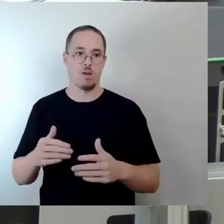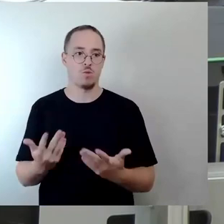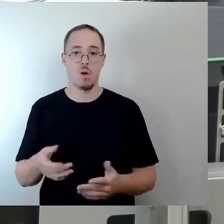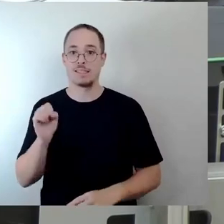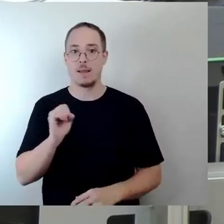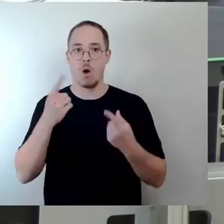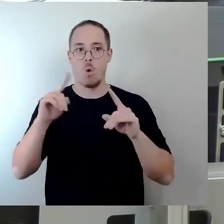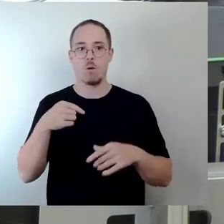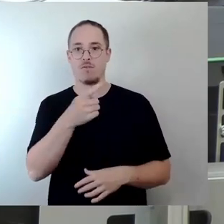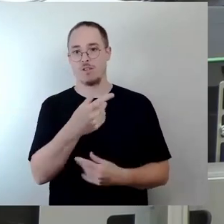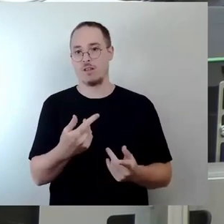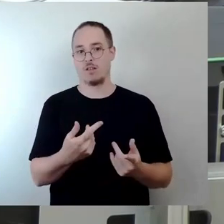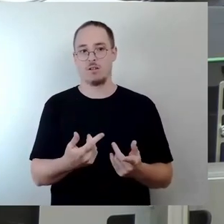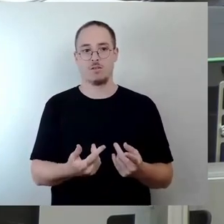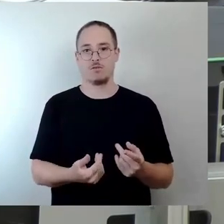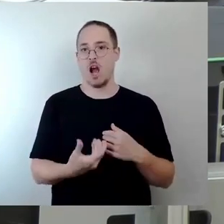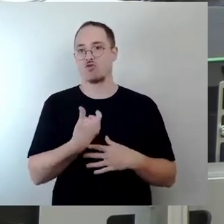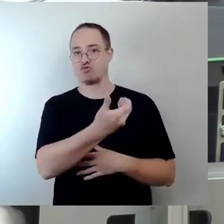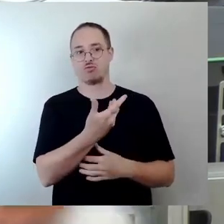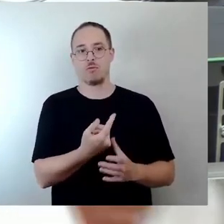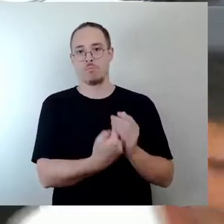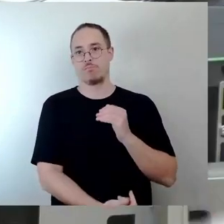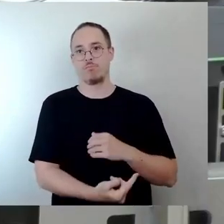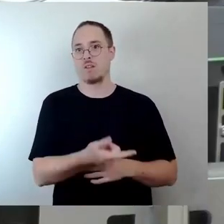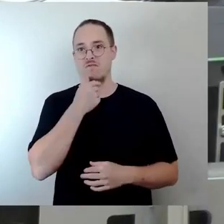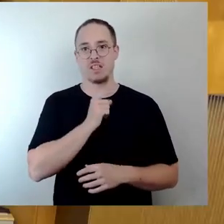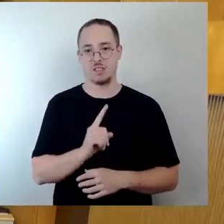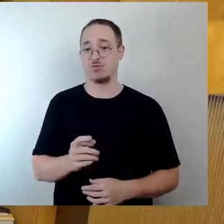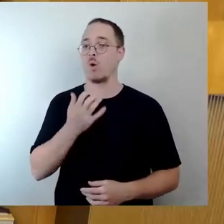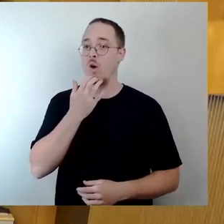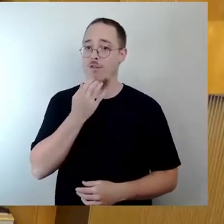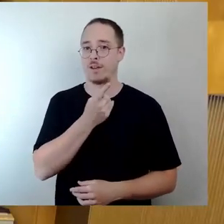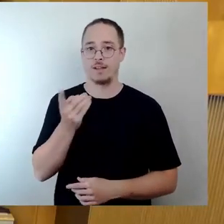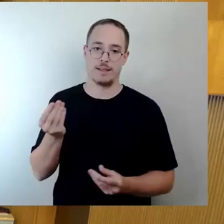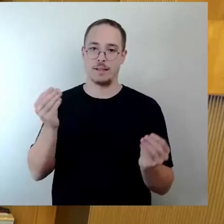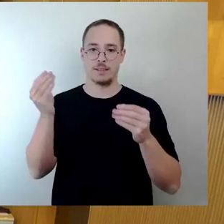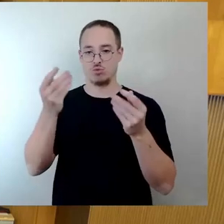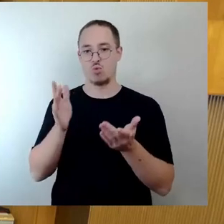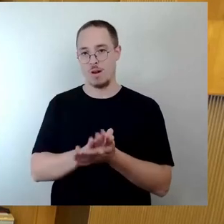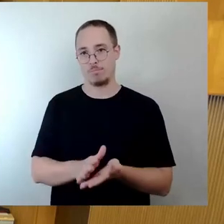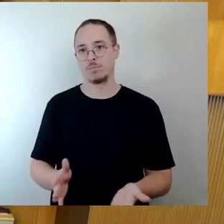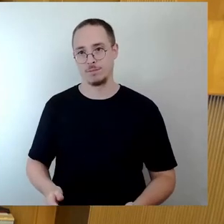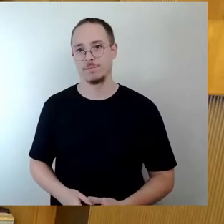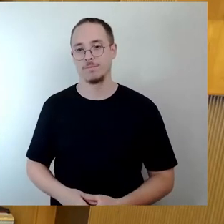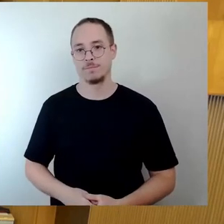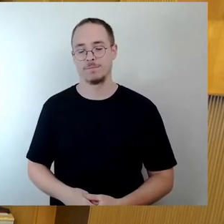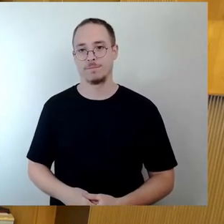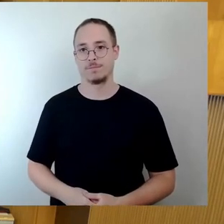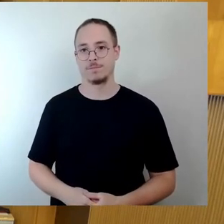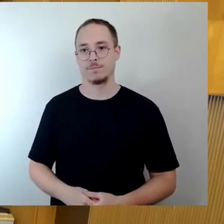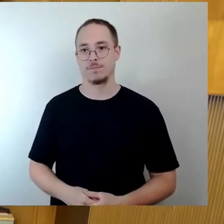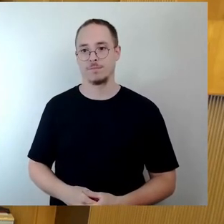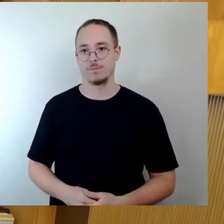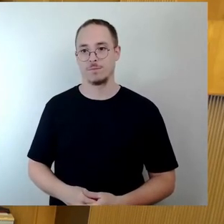lassen und hoffen, dass es eine gute Ergänzung wird. Vielen Dank. Dann würden wir jetzt so weitergehen, wie angezeigt.